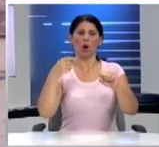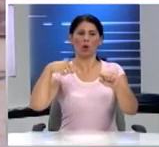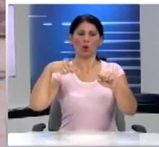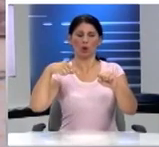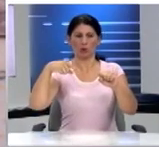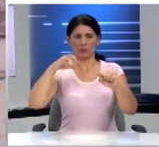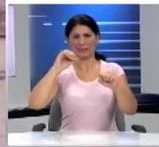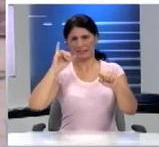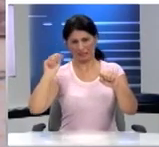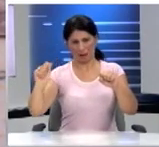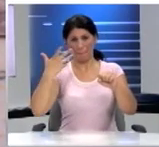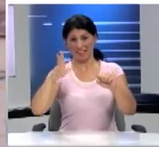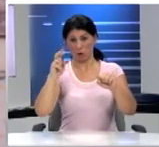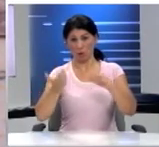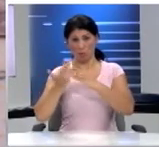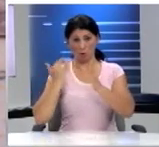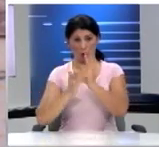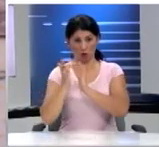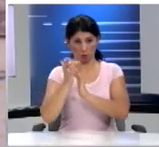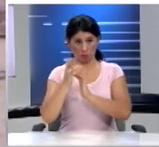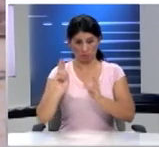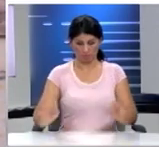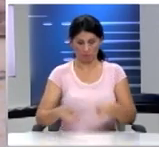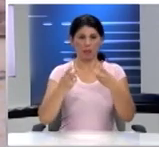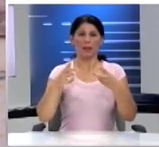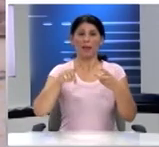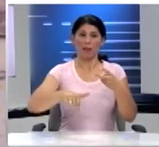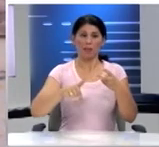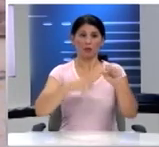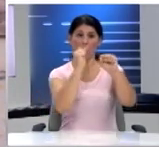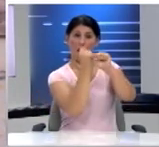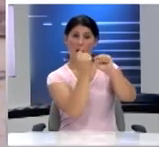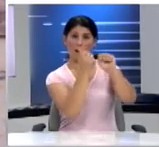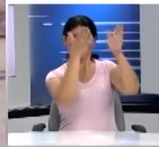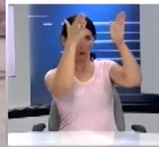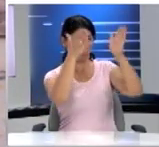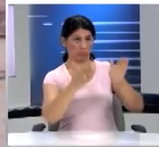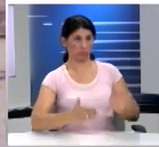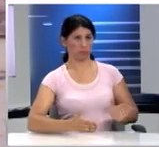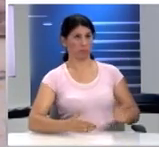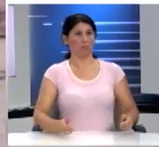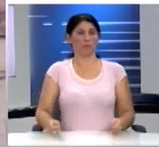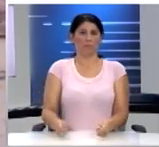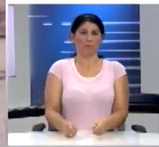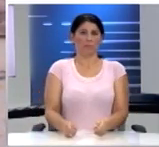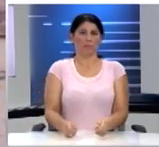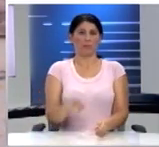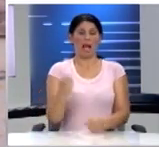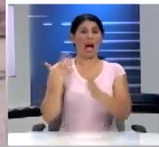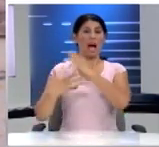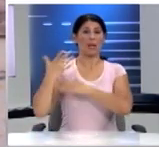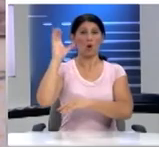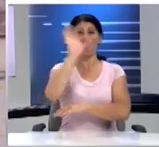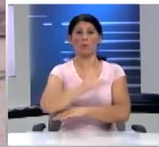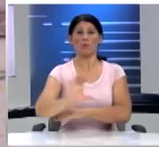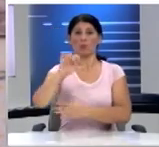π.Χ. Και βρίσκεται αυτό το ωραίο άγαλμα Στο αρχαιολογικό μουσείο της Αθήνας Εκεί